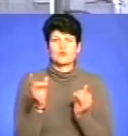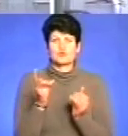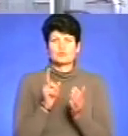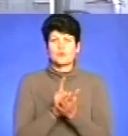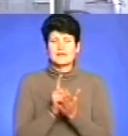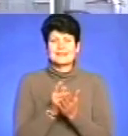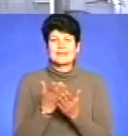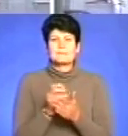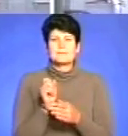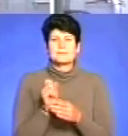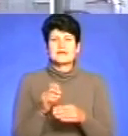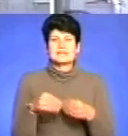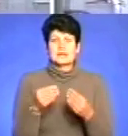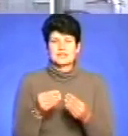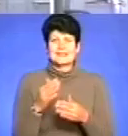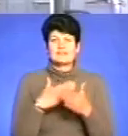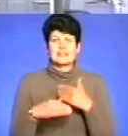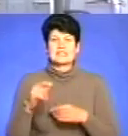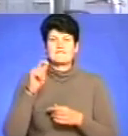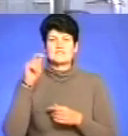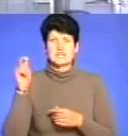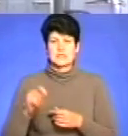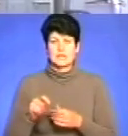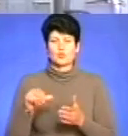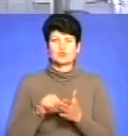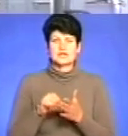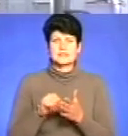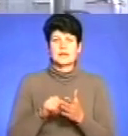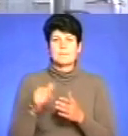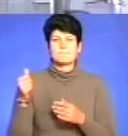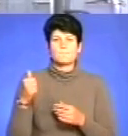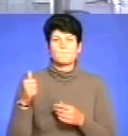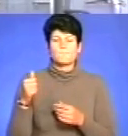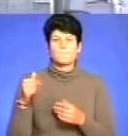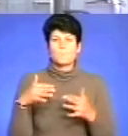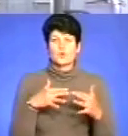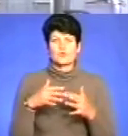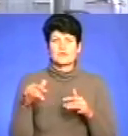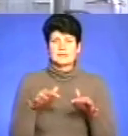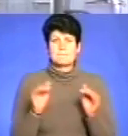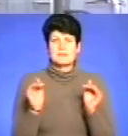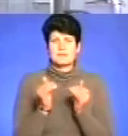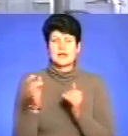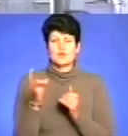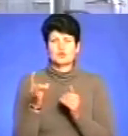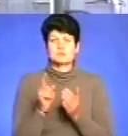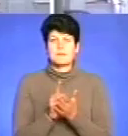призначені інвалідам війни, учасникам бойових дій. Мінімальні розміри пенсії